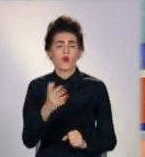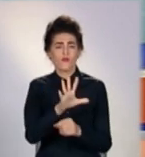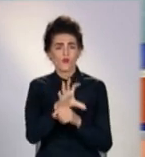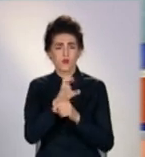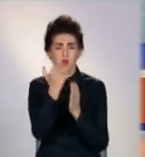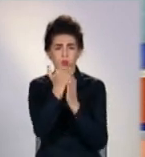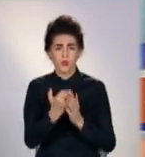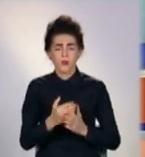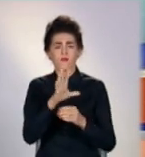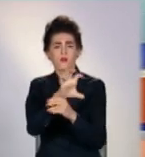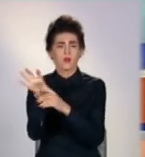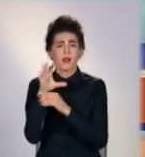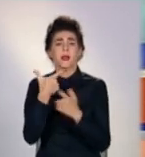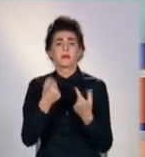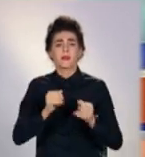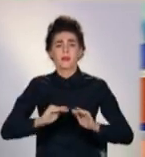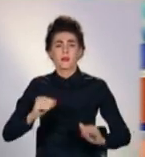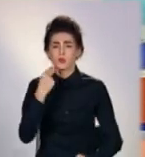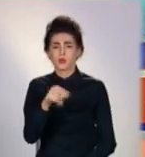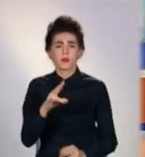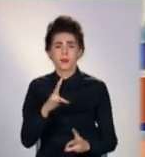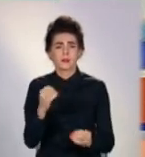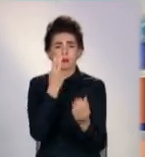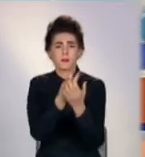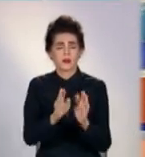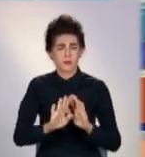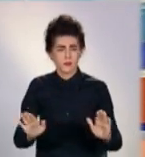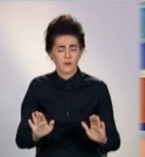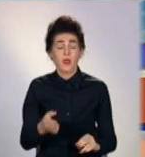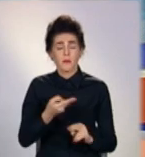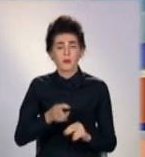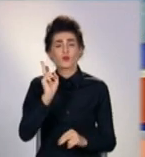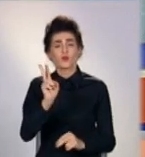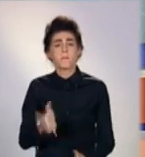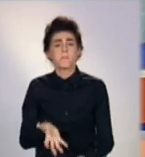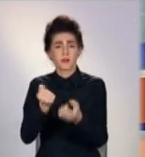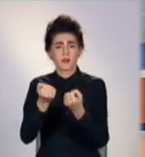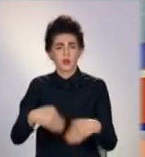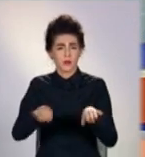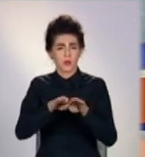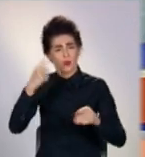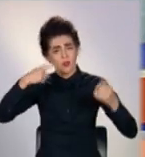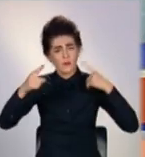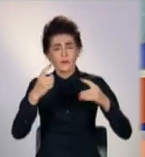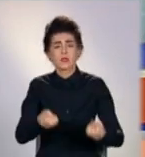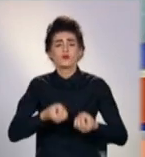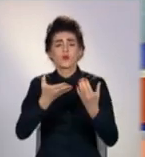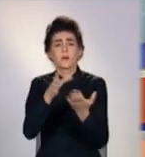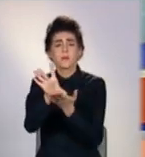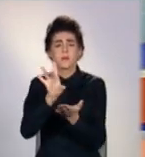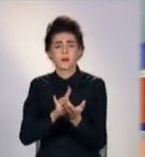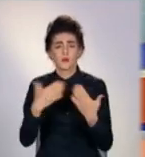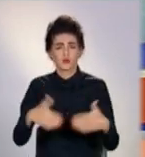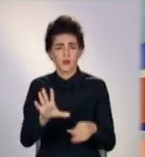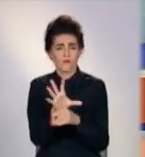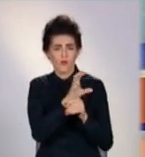об'єкти міста, куди, на думку, дітей краще не зазирати. Хто підтримав таку ідею і скільки примірників фотосбірки